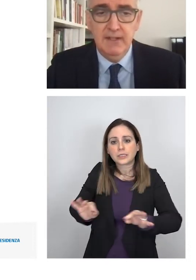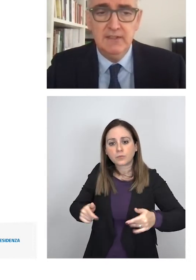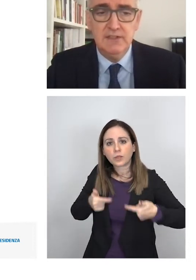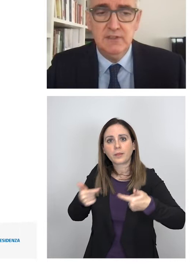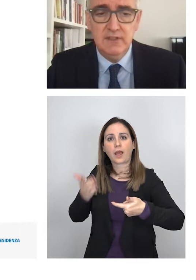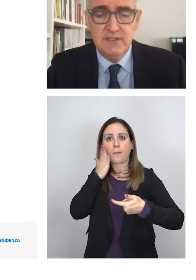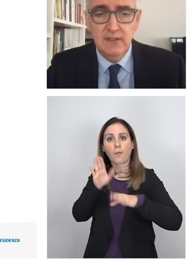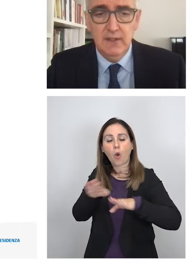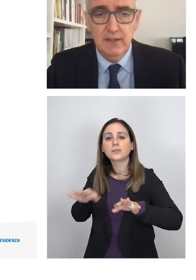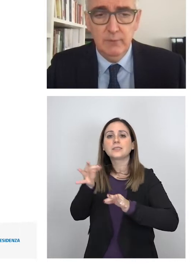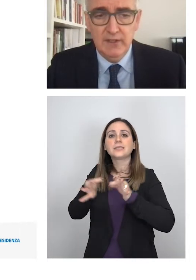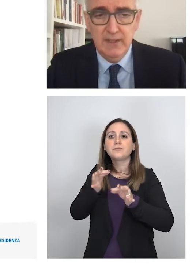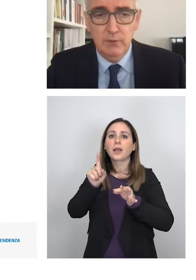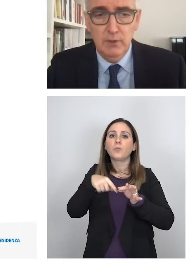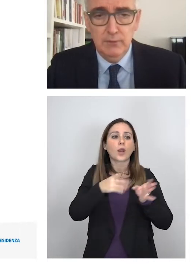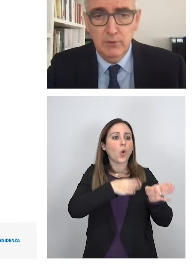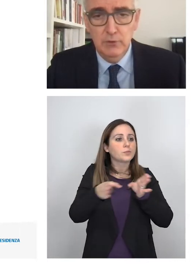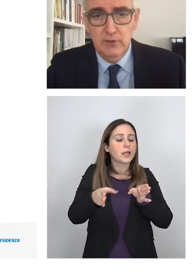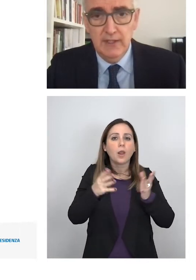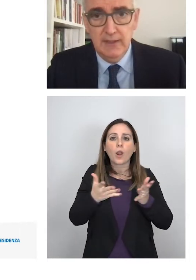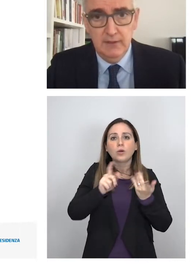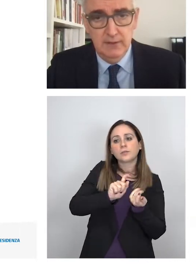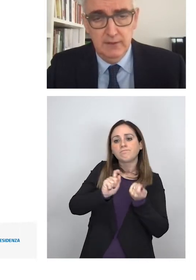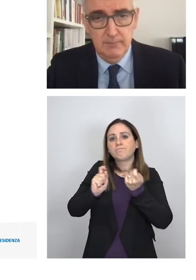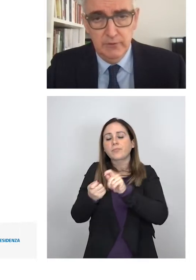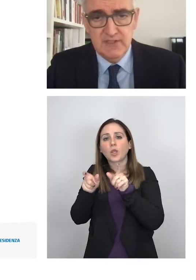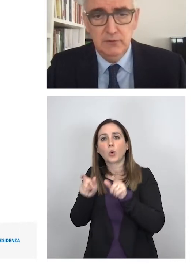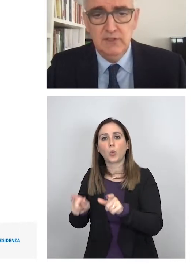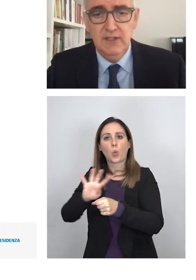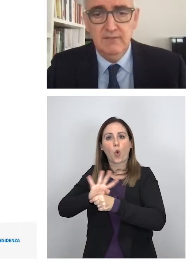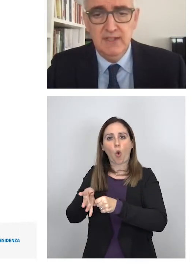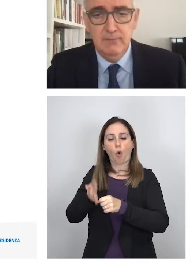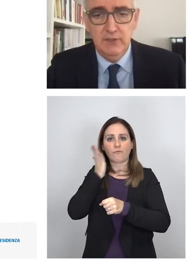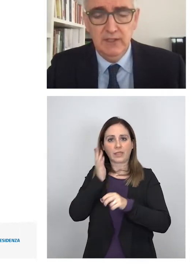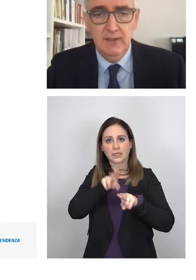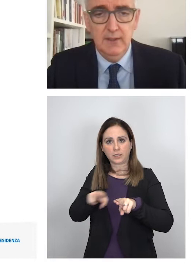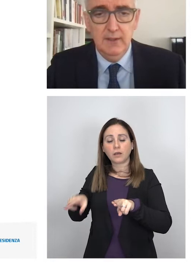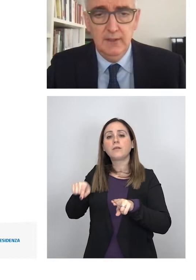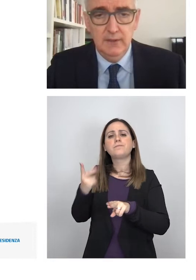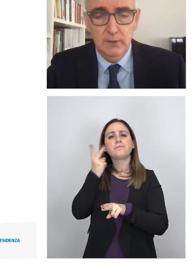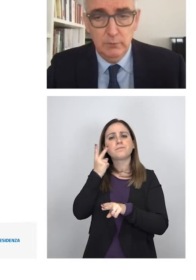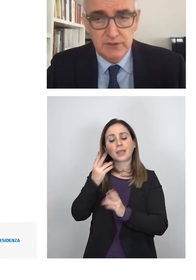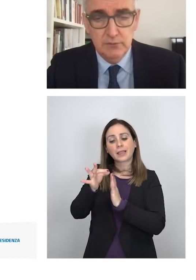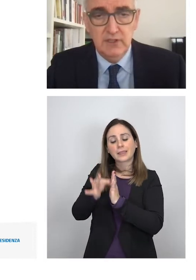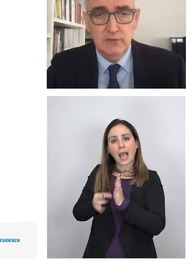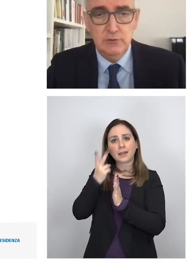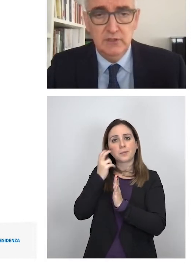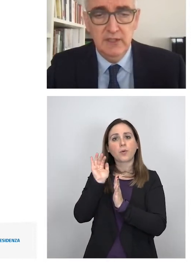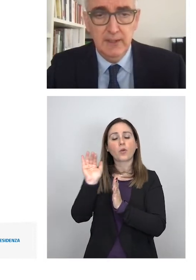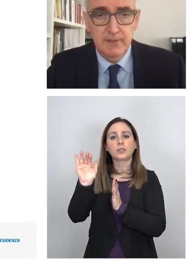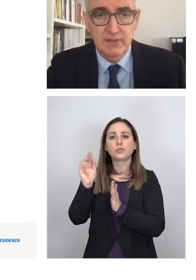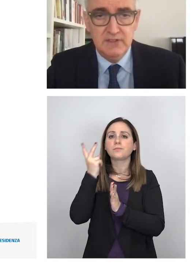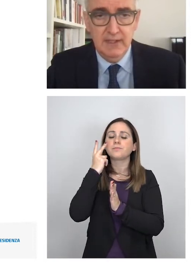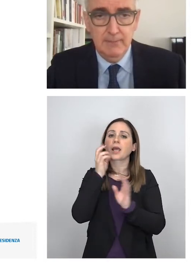ovviamente parte dei servizi guardiamo in qualche modo le proiezioni e vediamo che in quasi tutte le